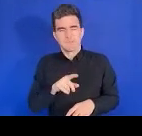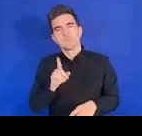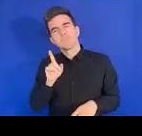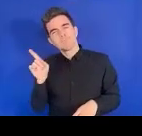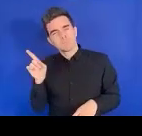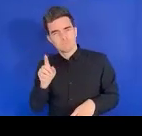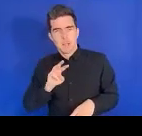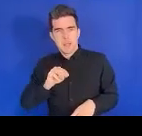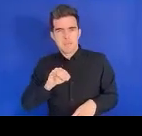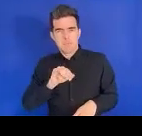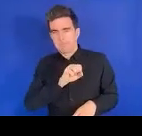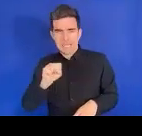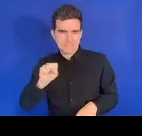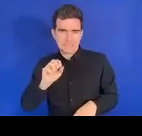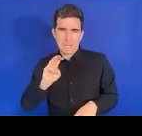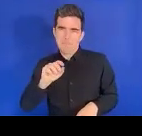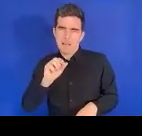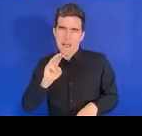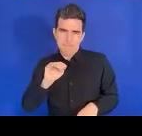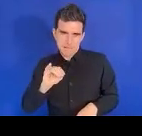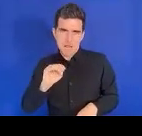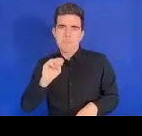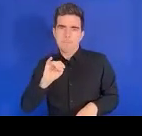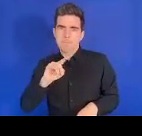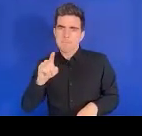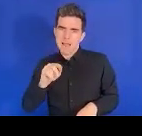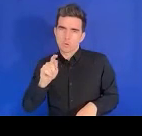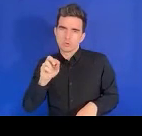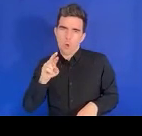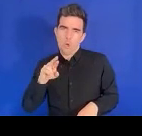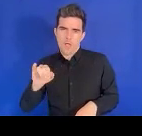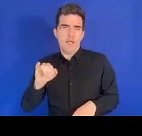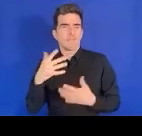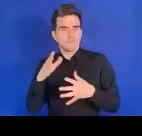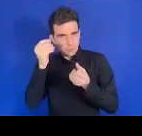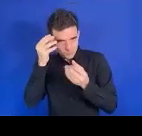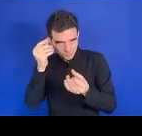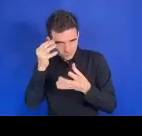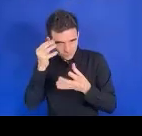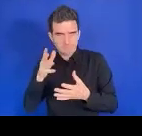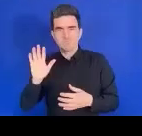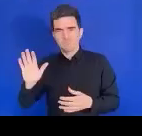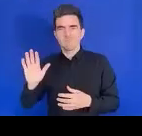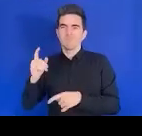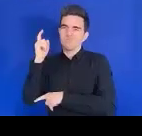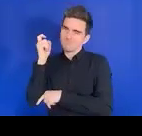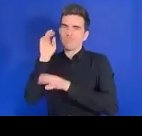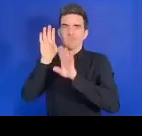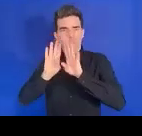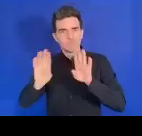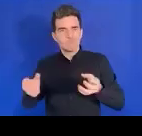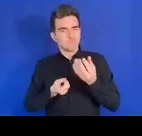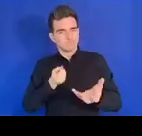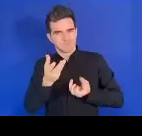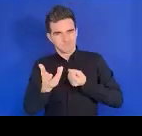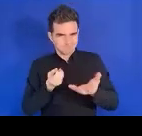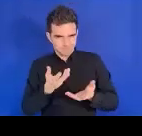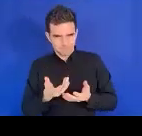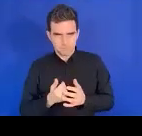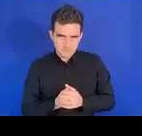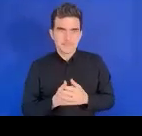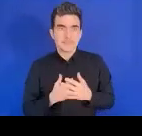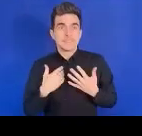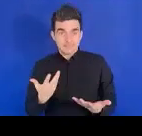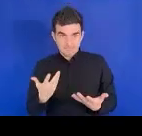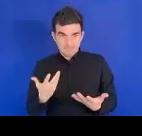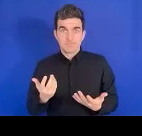Et aussi, des progrès quand même ont été faits, notamment en termes d'inclusion des personnes en situation de handicap. Il est donc